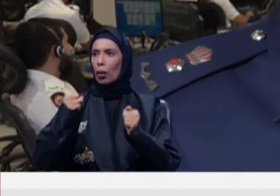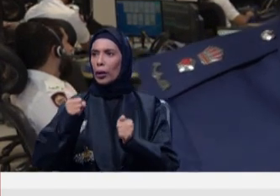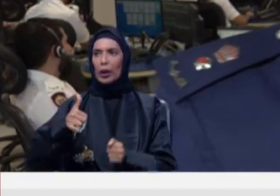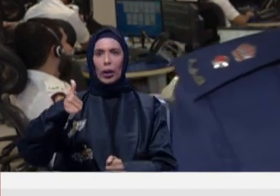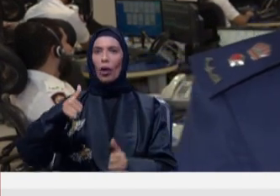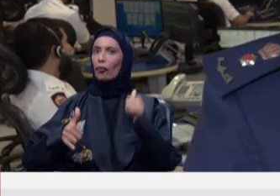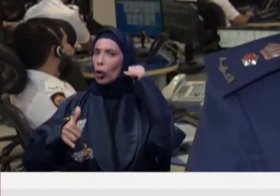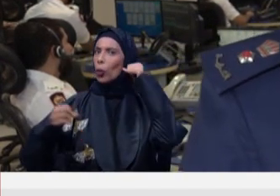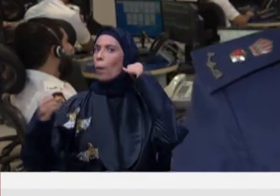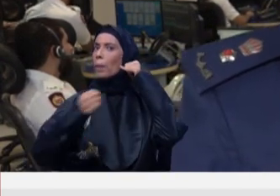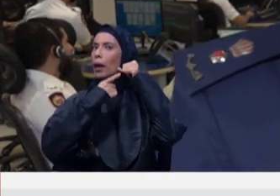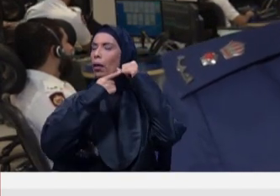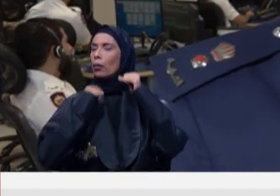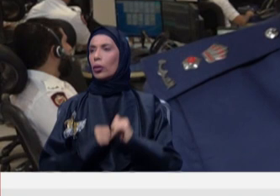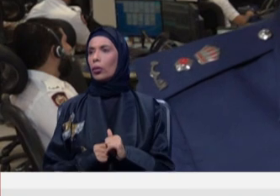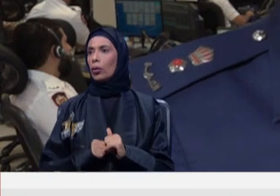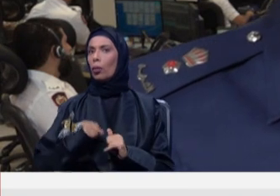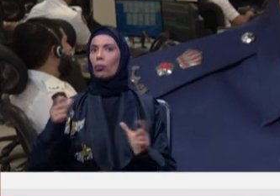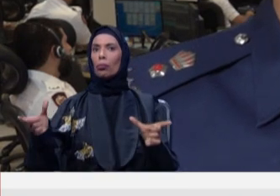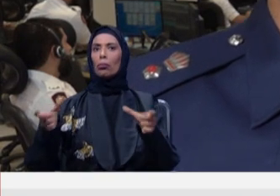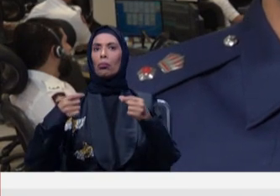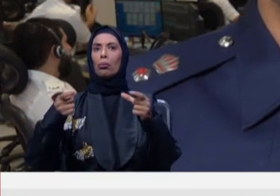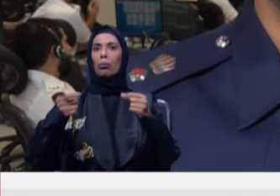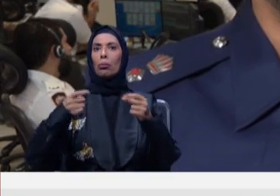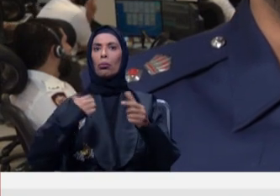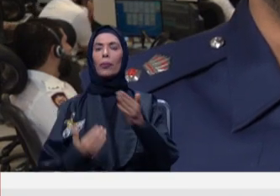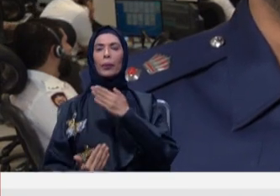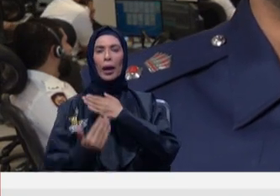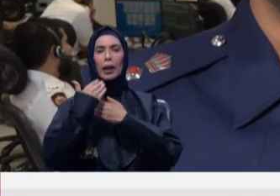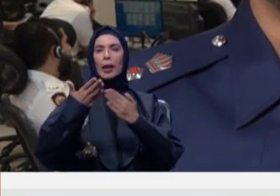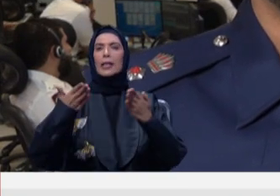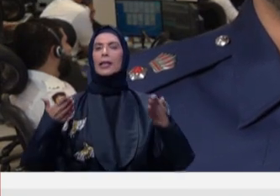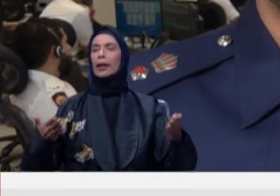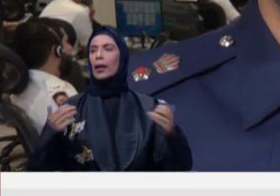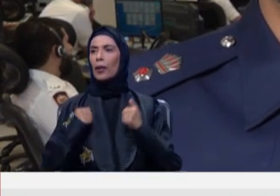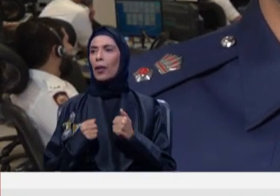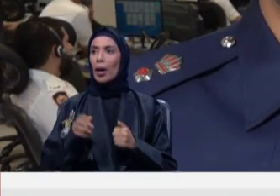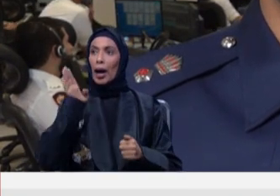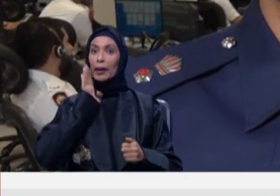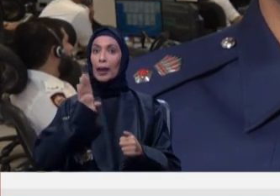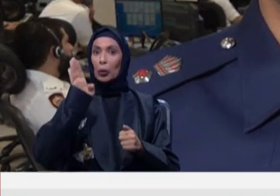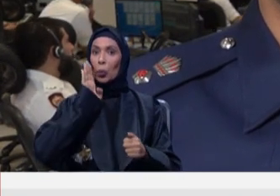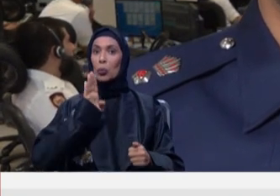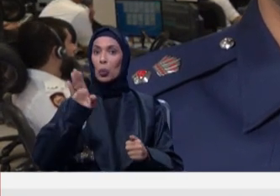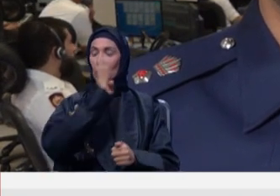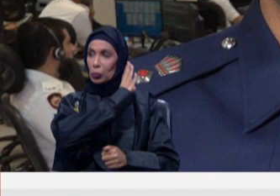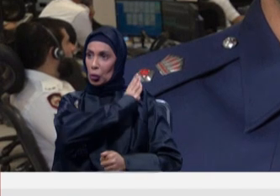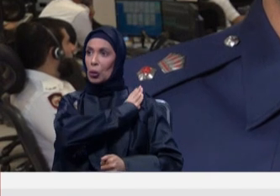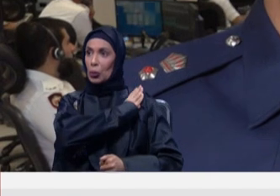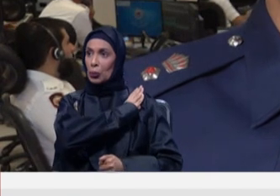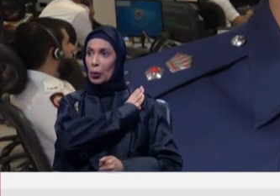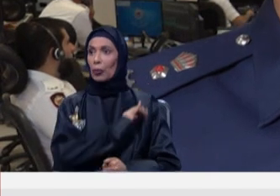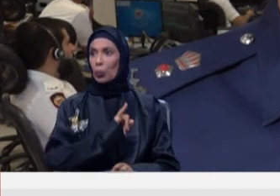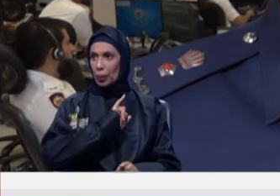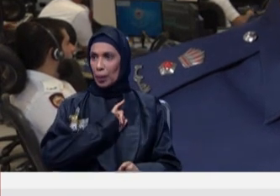وبهي صدد استخدمنا أحدث تكنولوجيا المتوفرة لتسهيلها العملية ودربنا طواقمنا من ضباط وصف ضباط ومدنيين